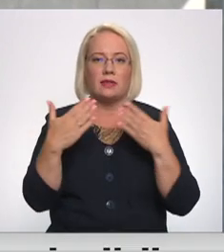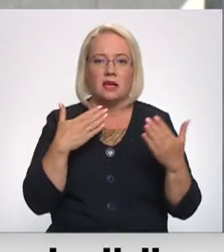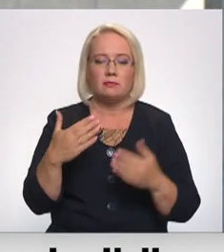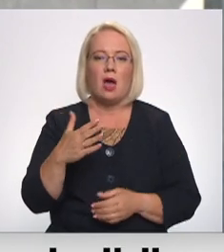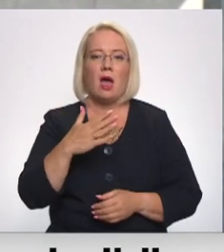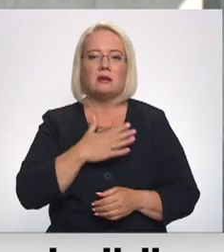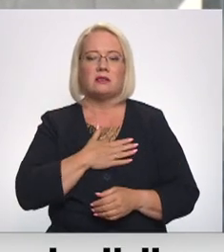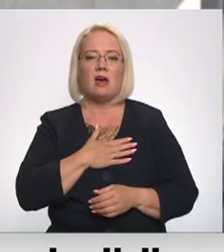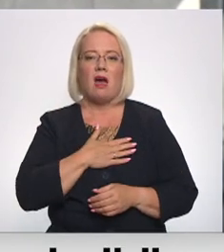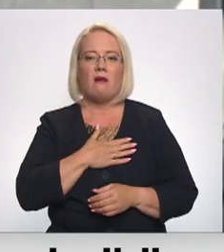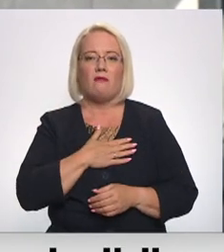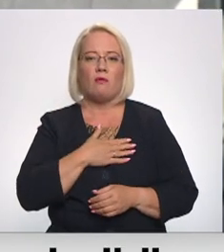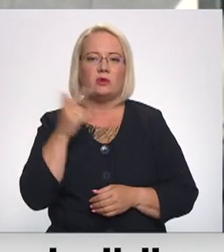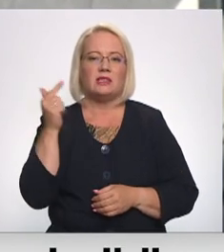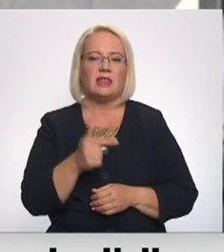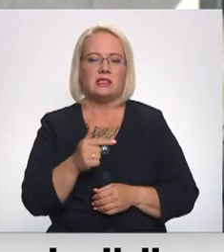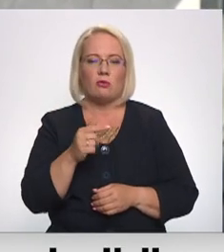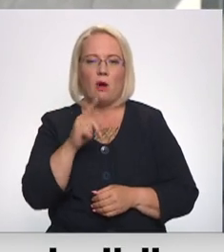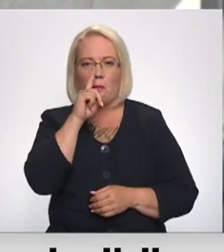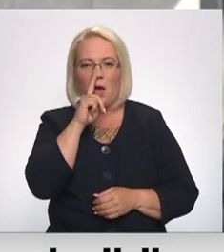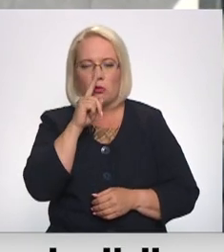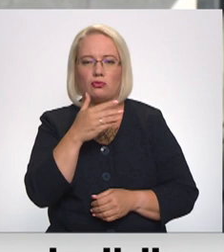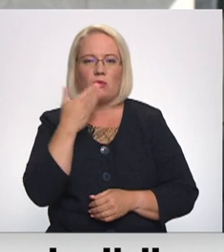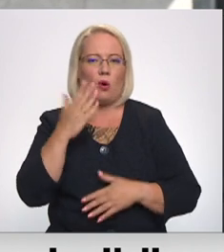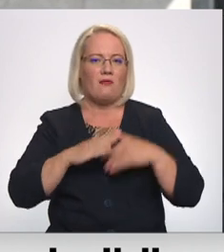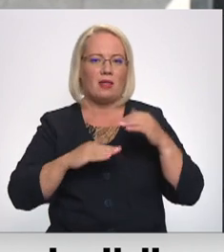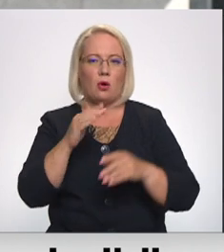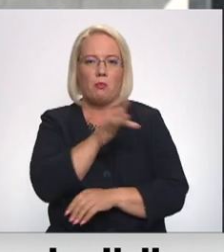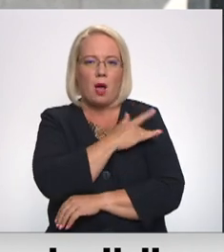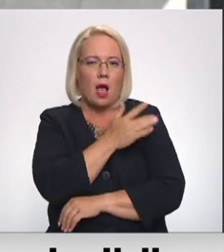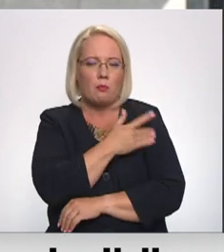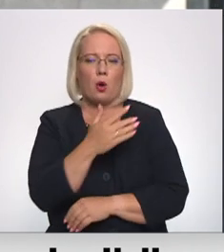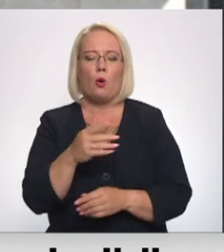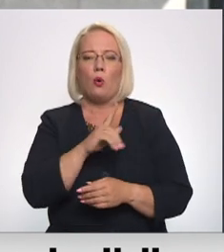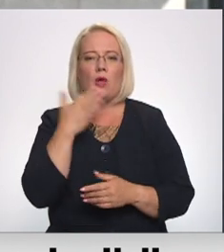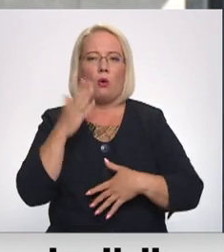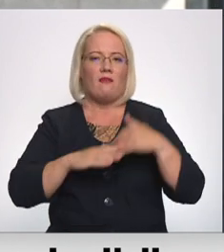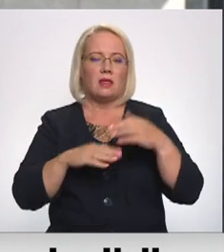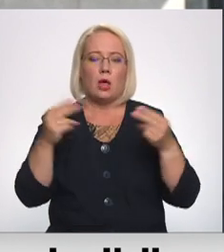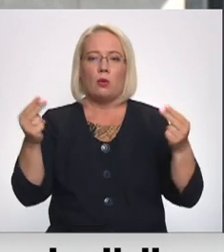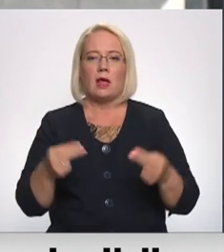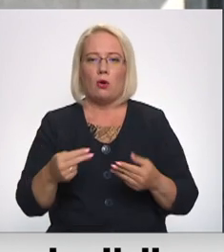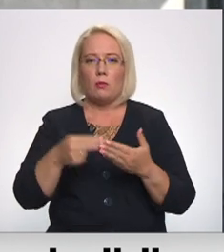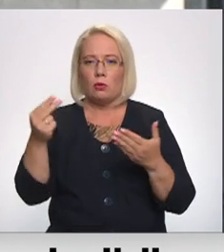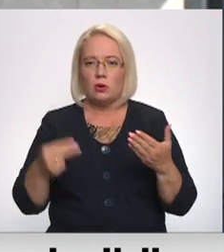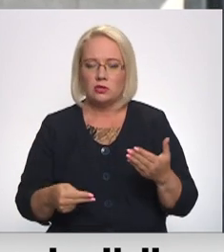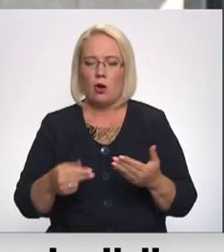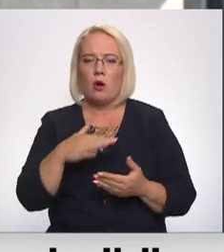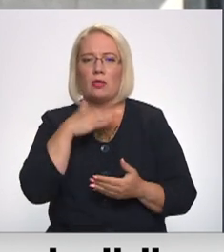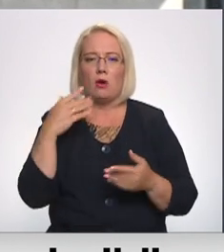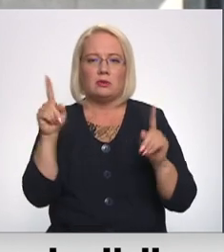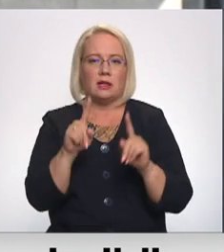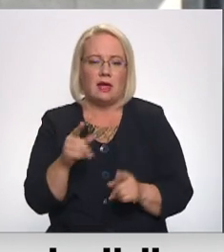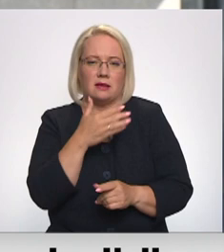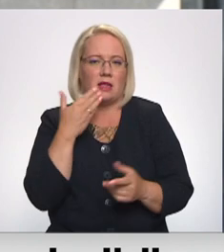cīnisko melošanu, ar nekvalitatīvu pakalpojumu, ar nekvalitatīvu līgumu noslēgšanu, kur nav daudz, kas ņemts vērā